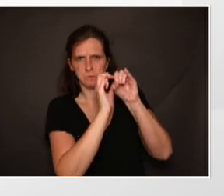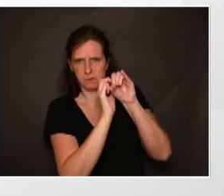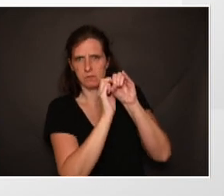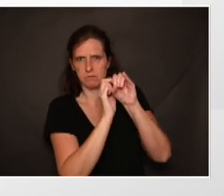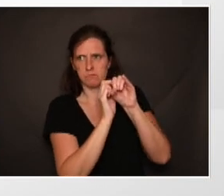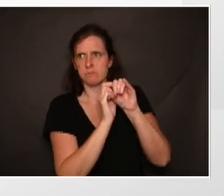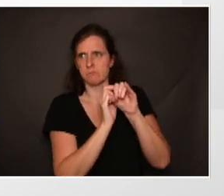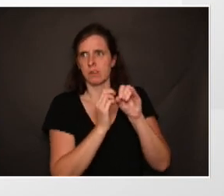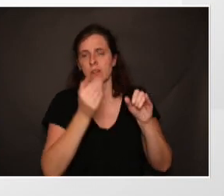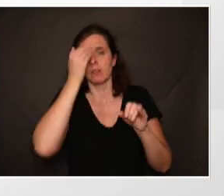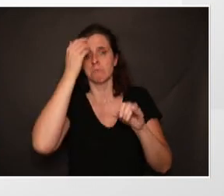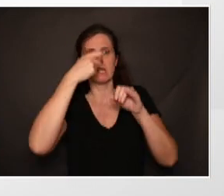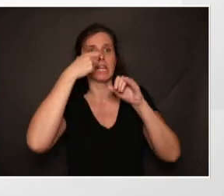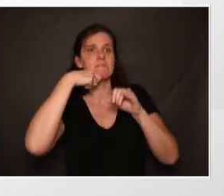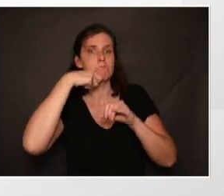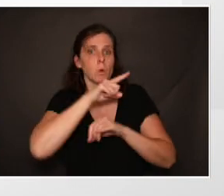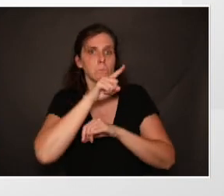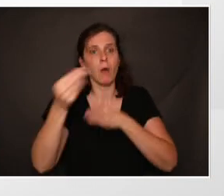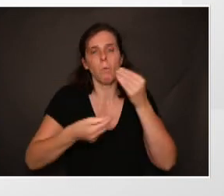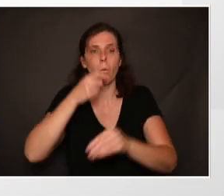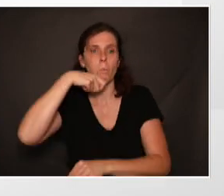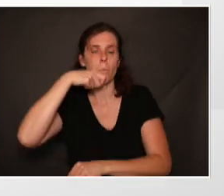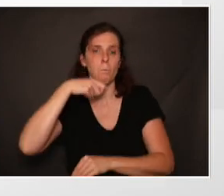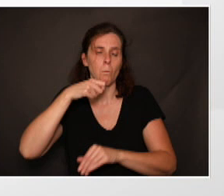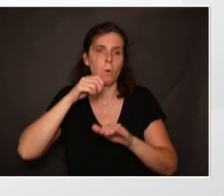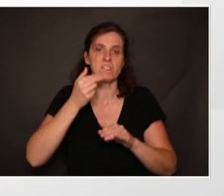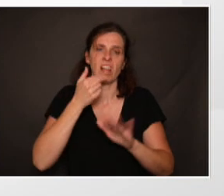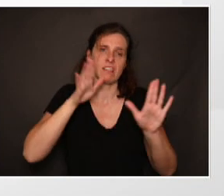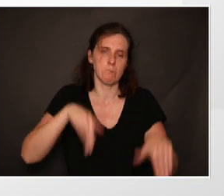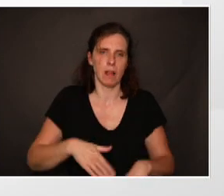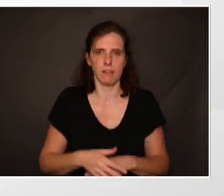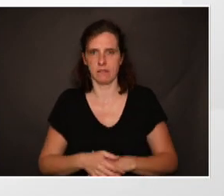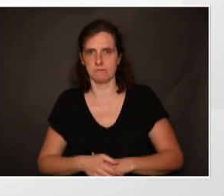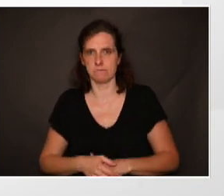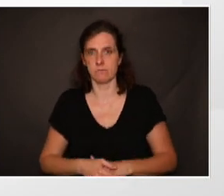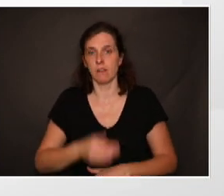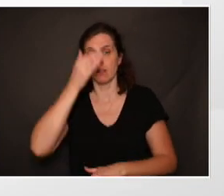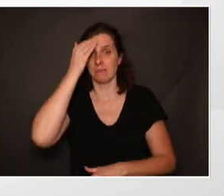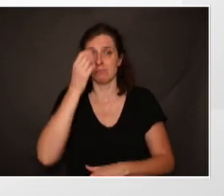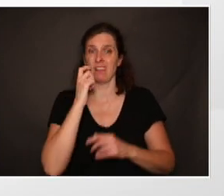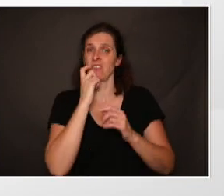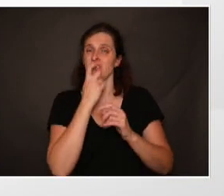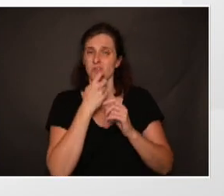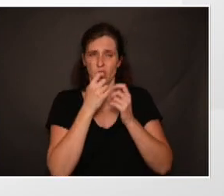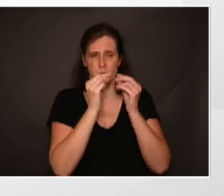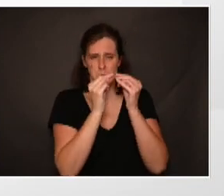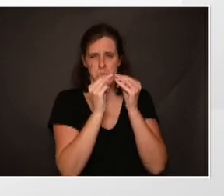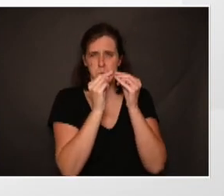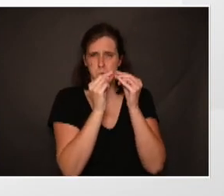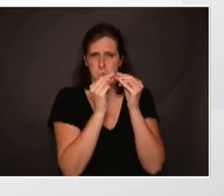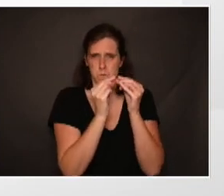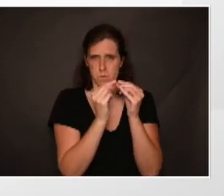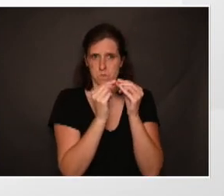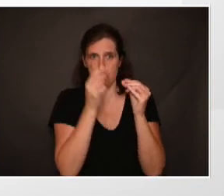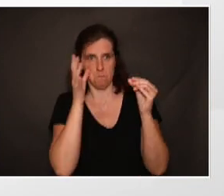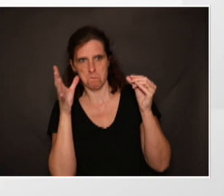une absence de brossage ou un brossage qui est de mauvaise qualité. Et si elle devient très abondante, on peut l'avoir